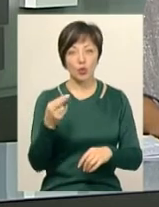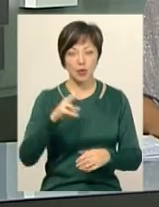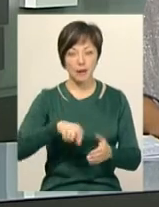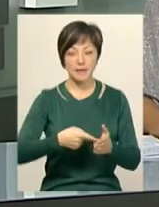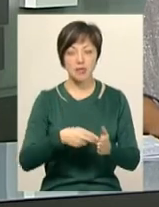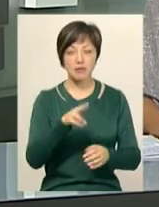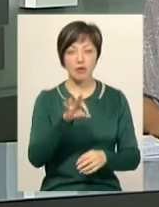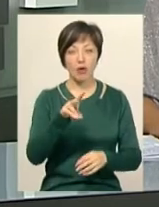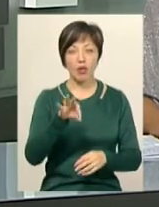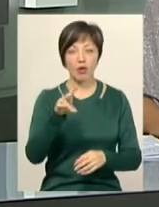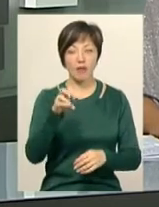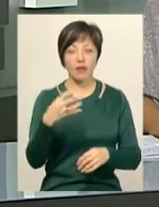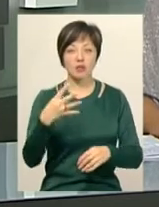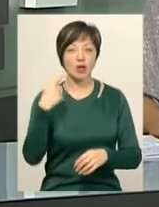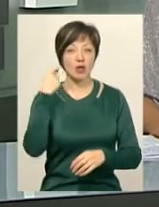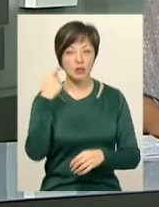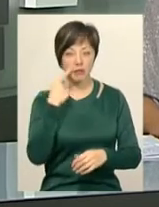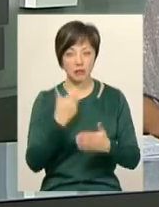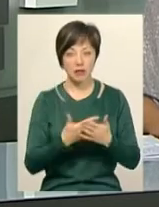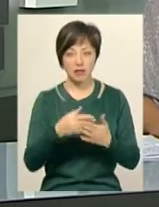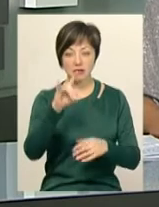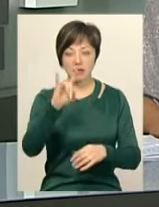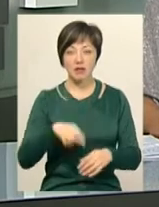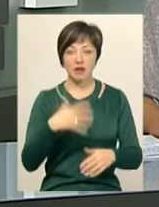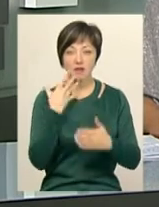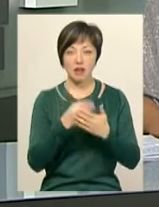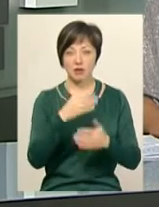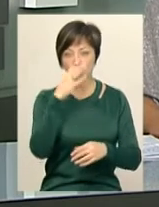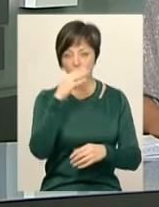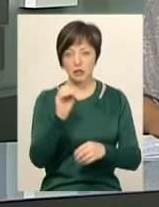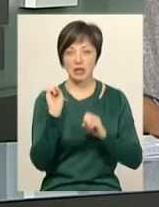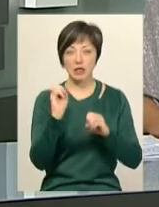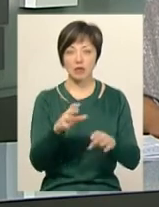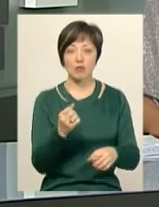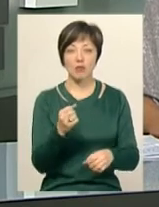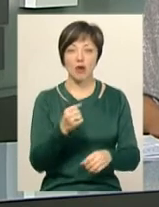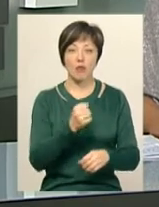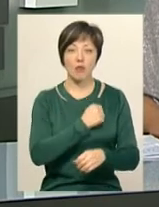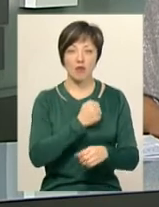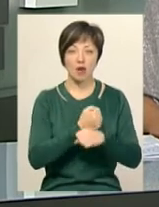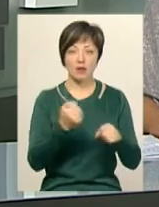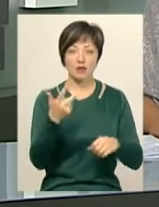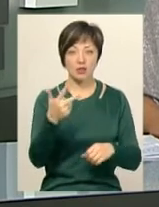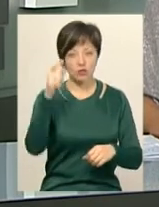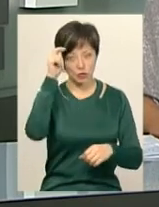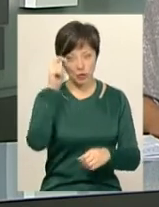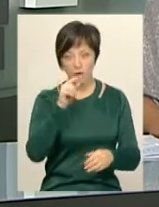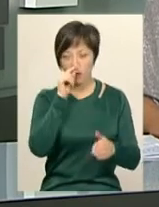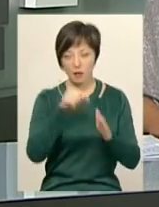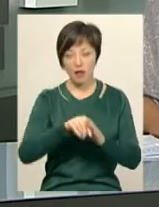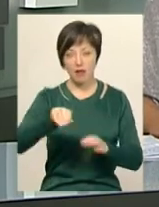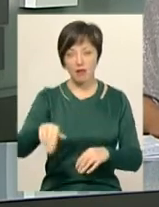місті Полонному 40-річний підозрюваний з вікна власного буса кинув бойову гранату в трьох чоловіків. Вона впала у рів та